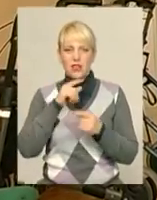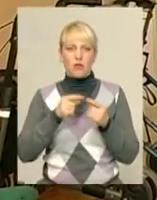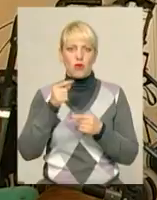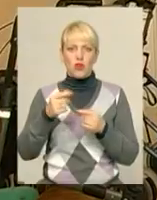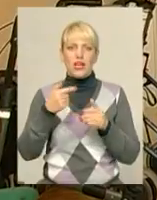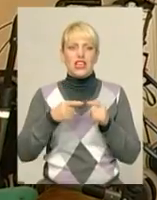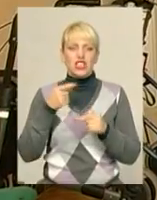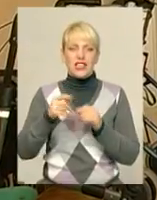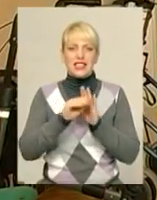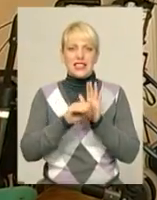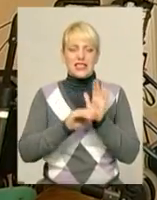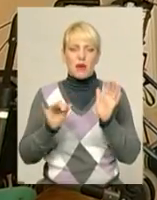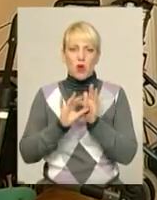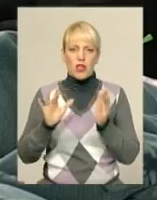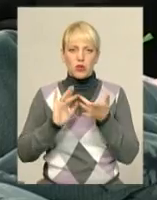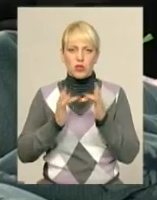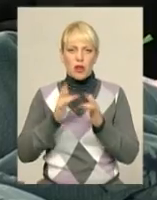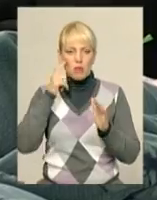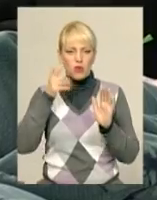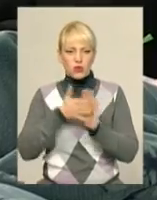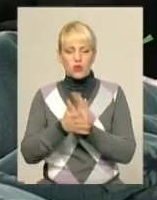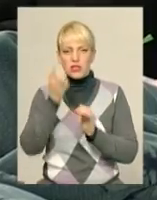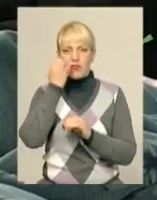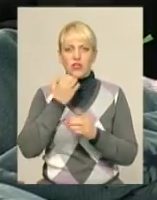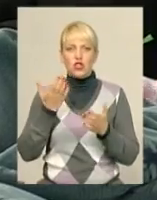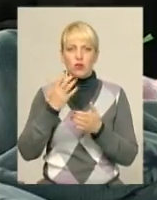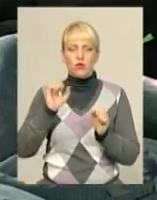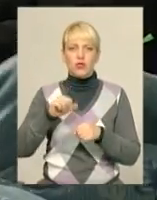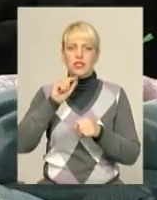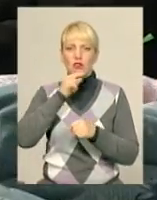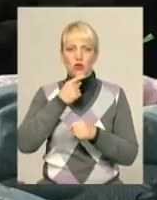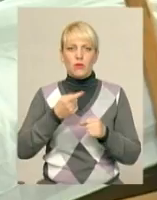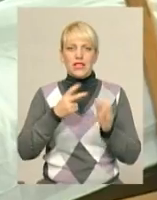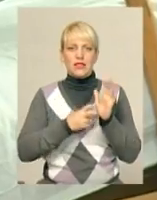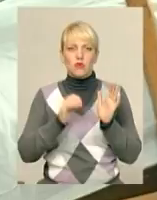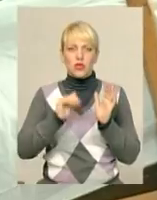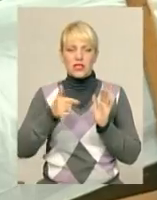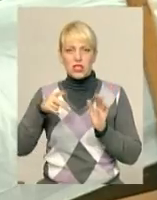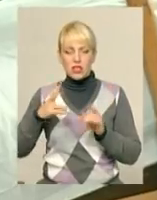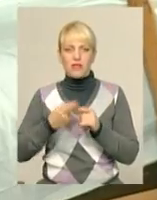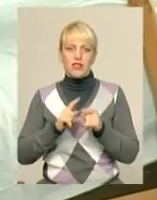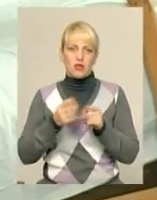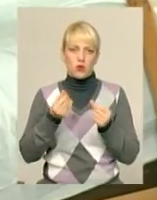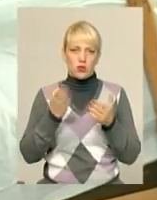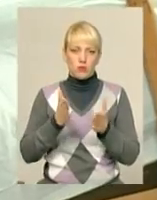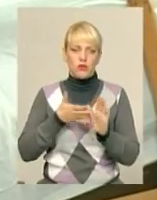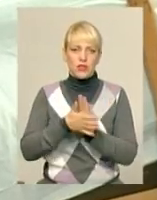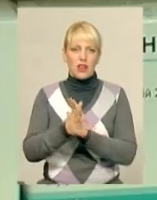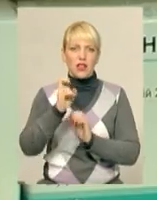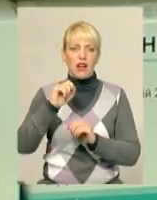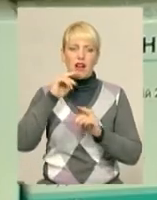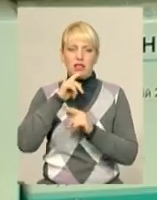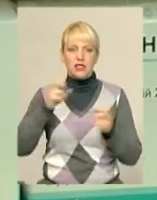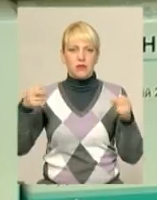систему електронних закупівель «Прозоро», завдяки чому вдалося навіть зекономити 700 тисяч гривень. Їх медики планують використати на купівлю